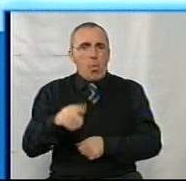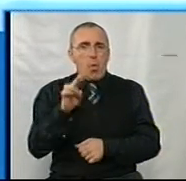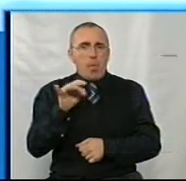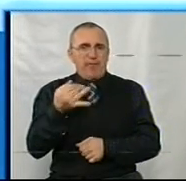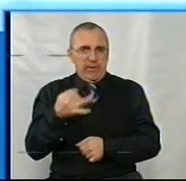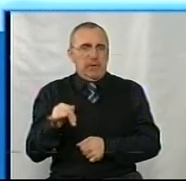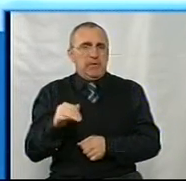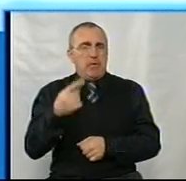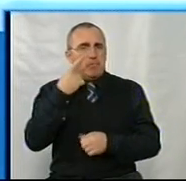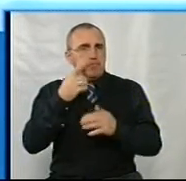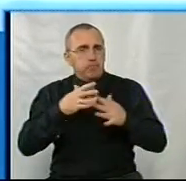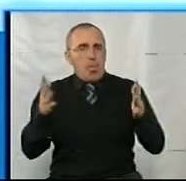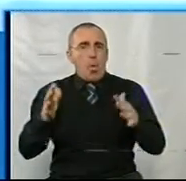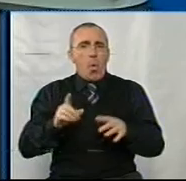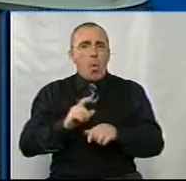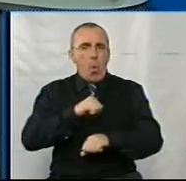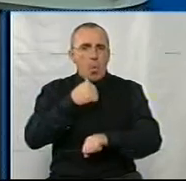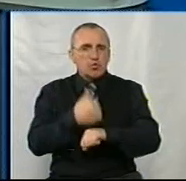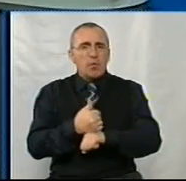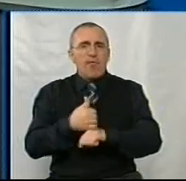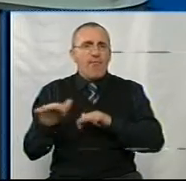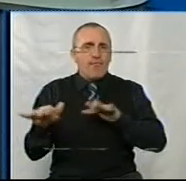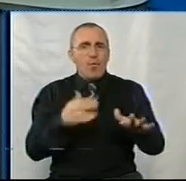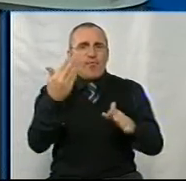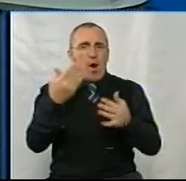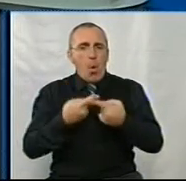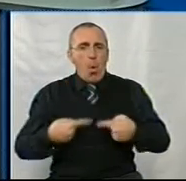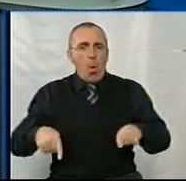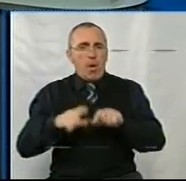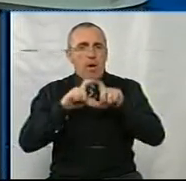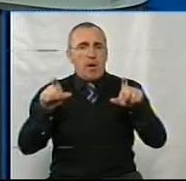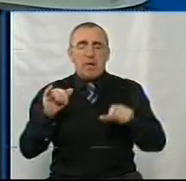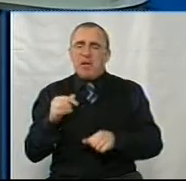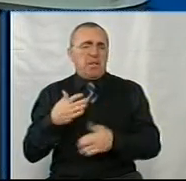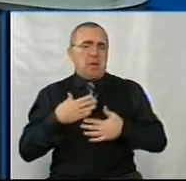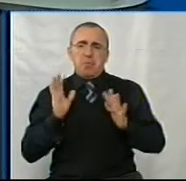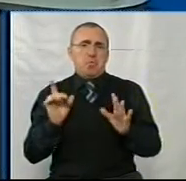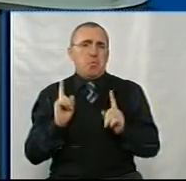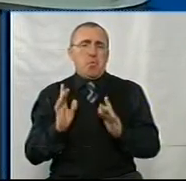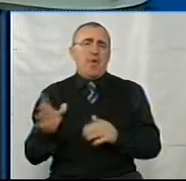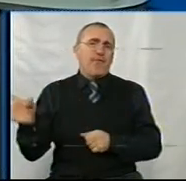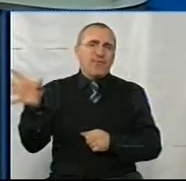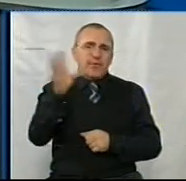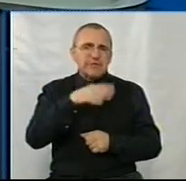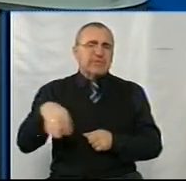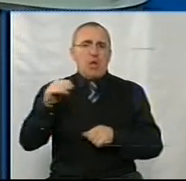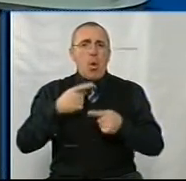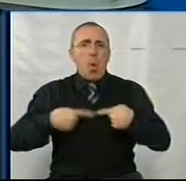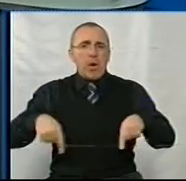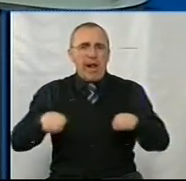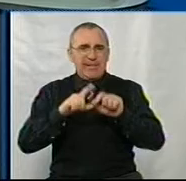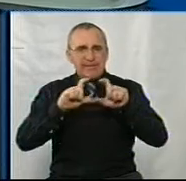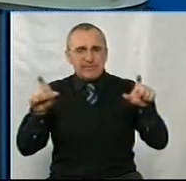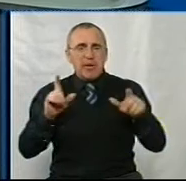це переважно основні функції вашої організації? Не тільки наші, а всім тим організаціям установ, які опікуються.